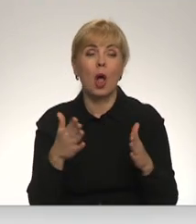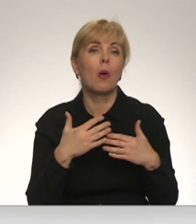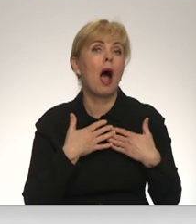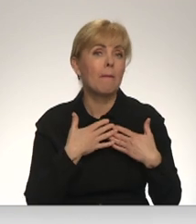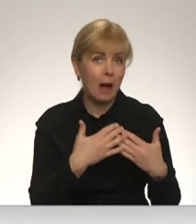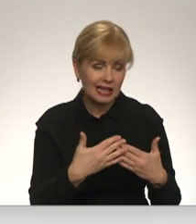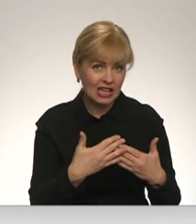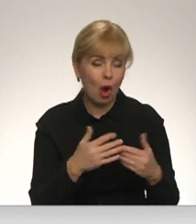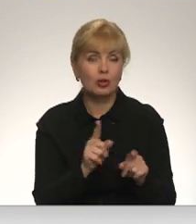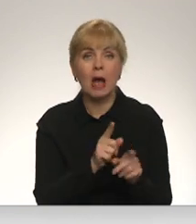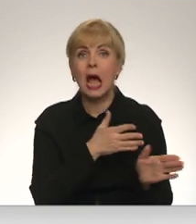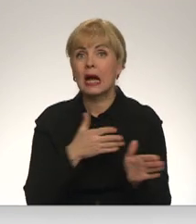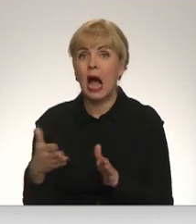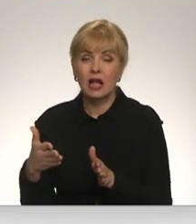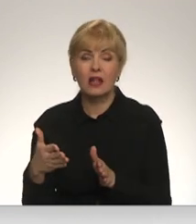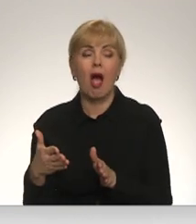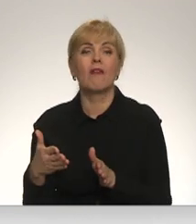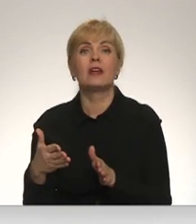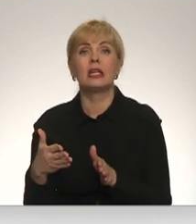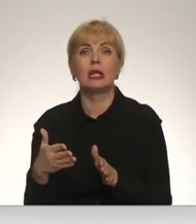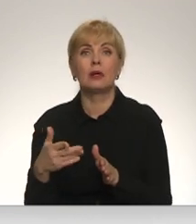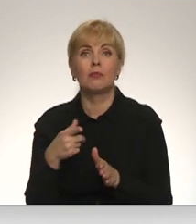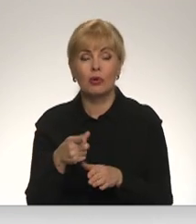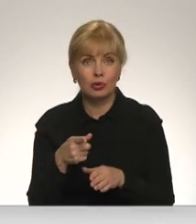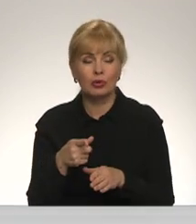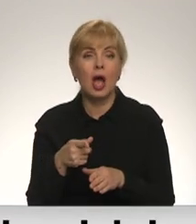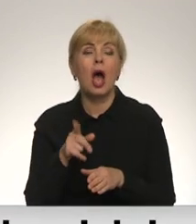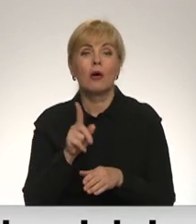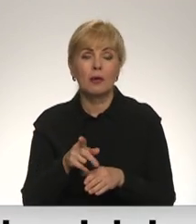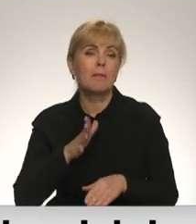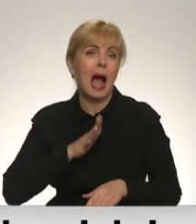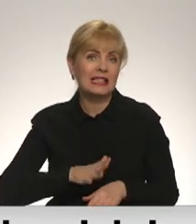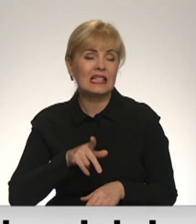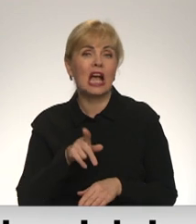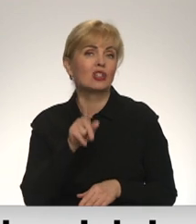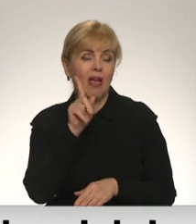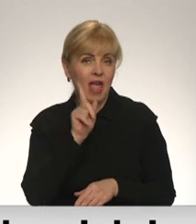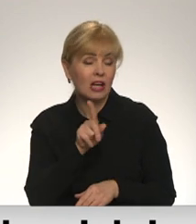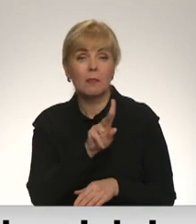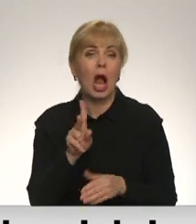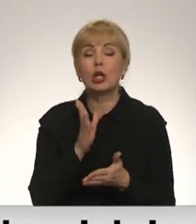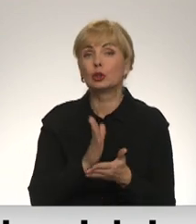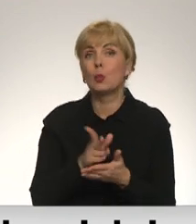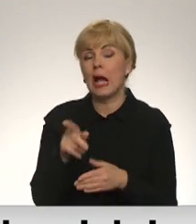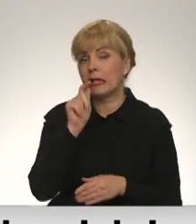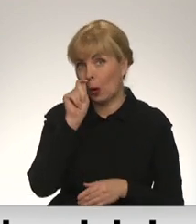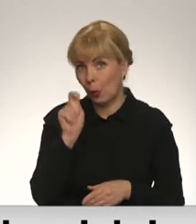un gatavību iznest šīs nejārtības, redzu to, kas notiek Ukraina,